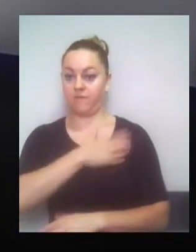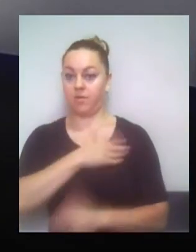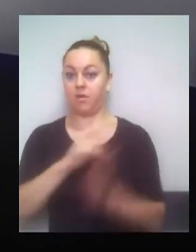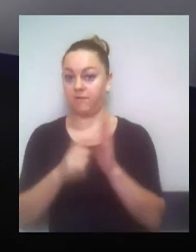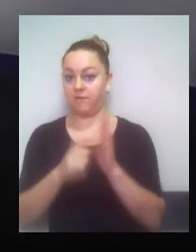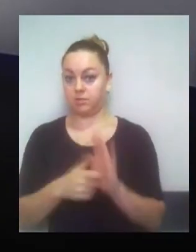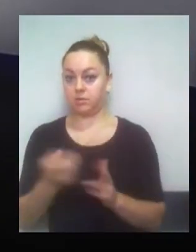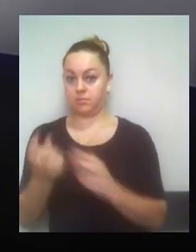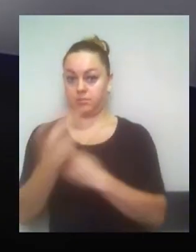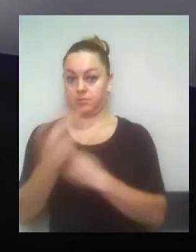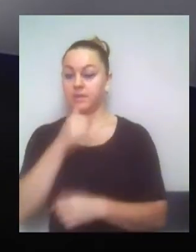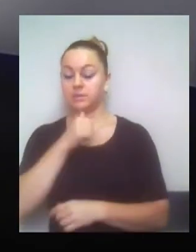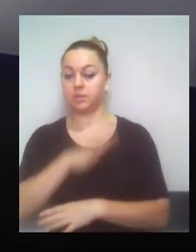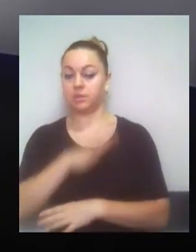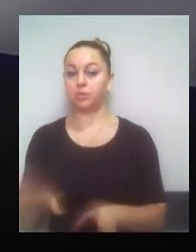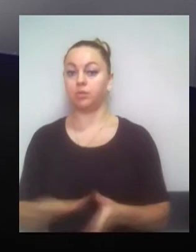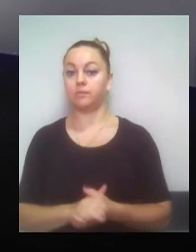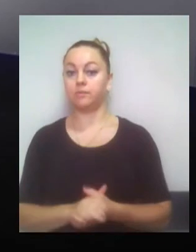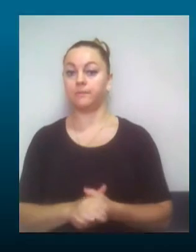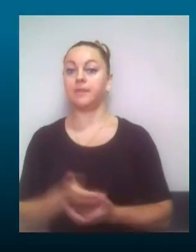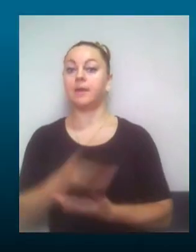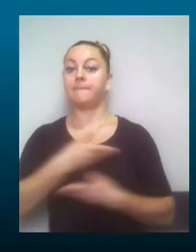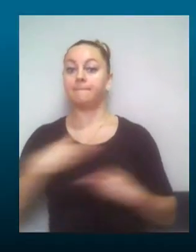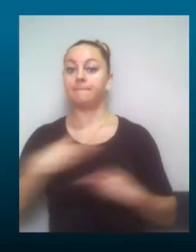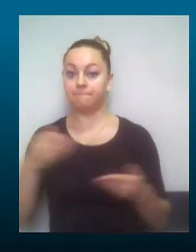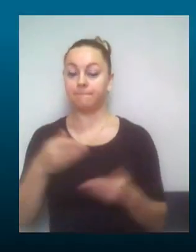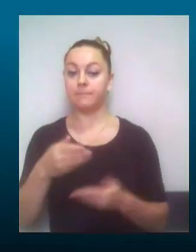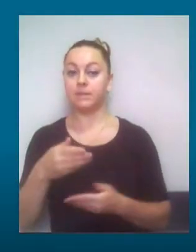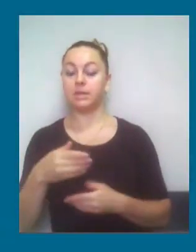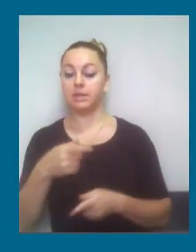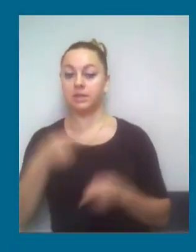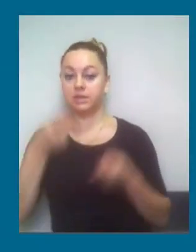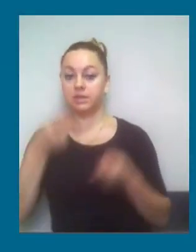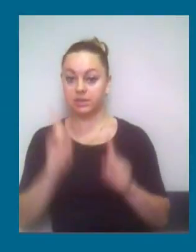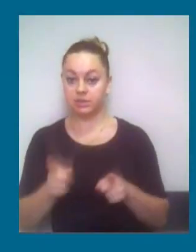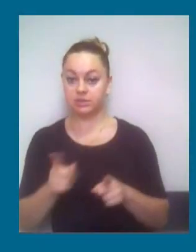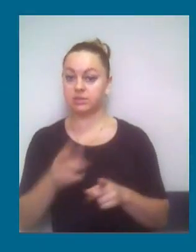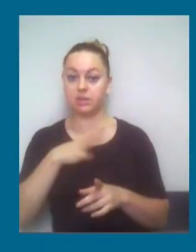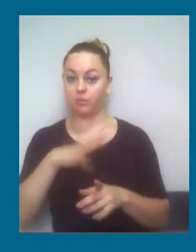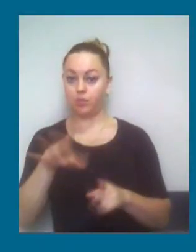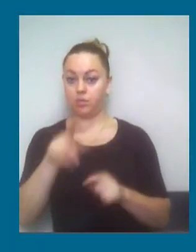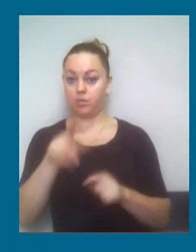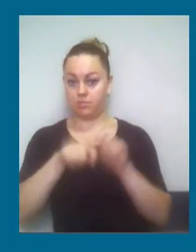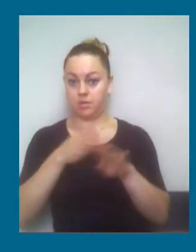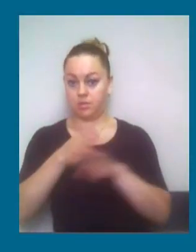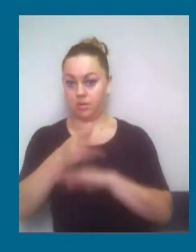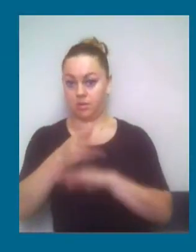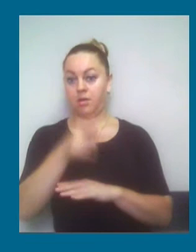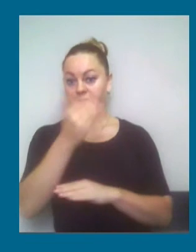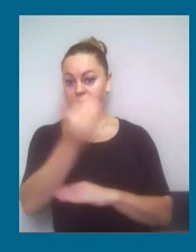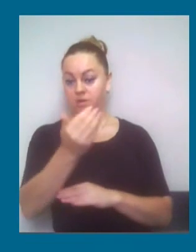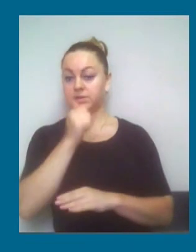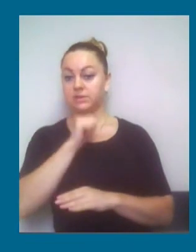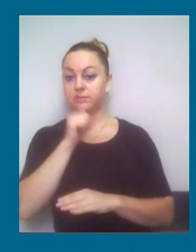Ми дійсно не досліджували квартиру пані Лілі, тому що вона туди не допустила експертів. Хоча